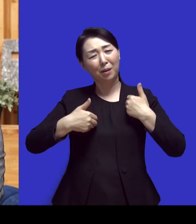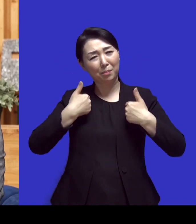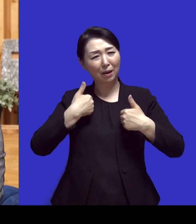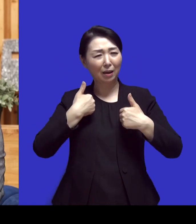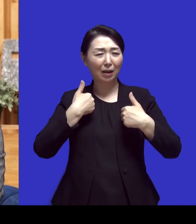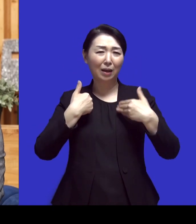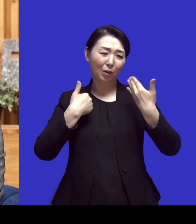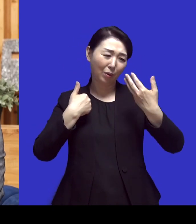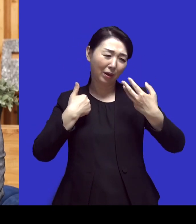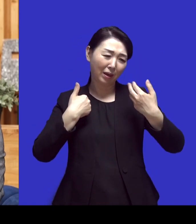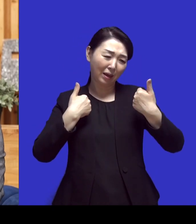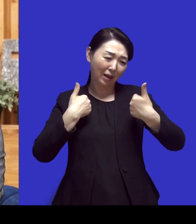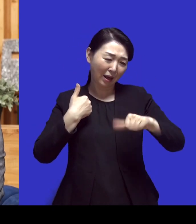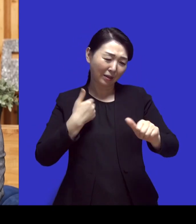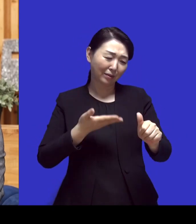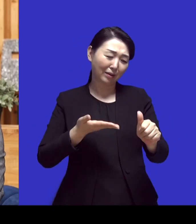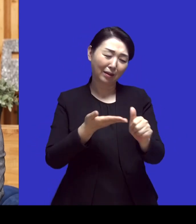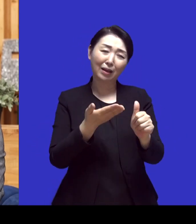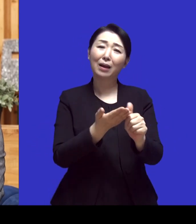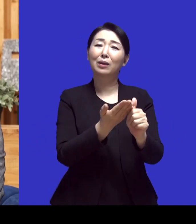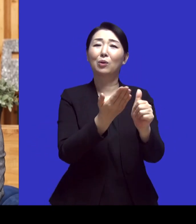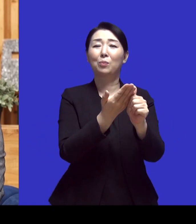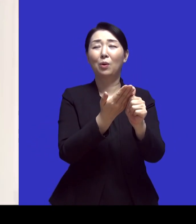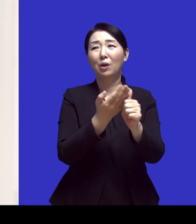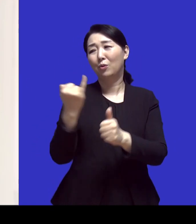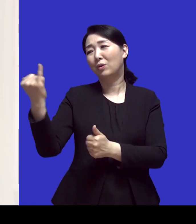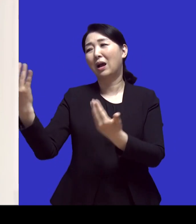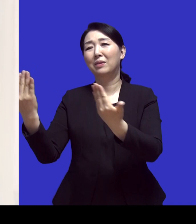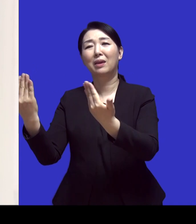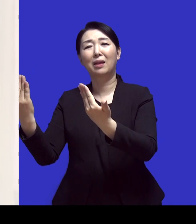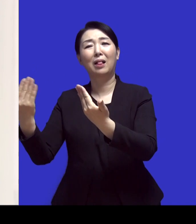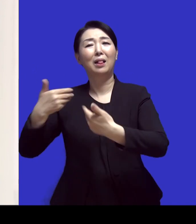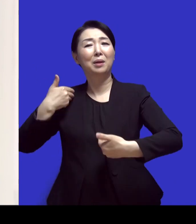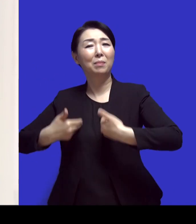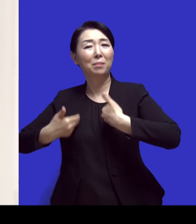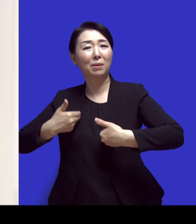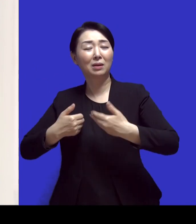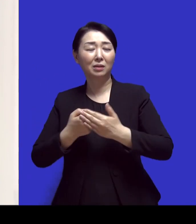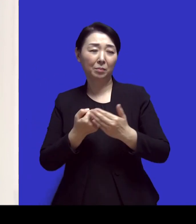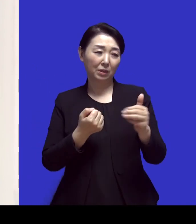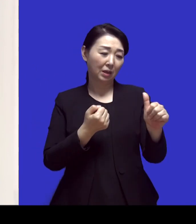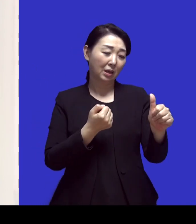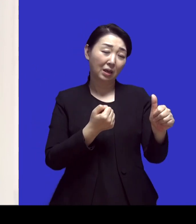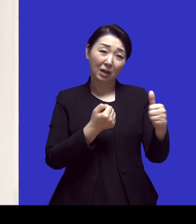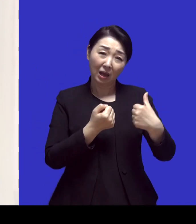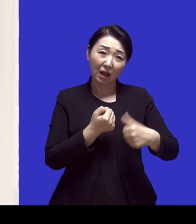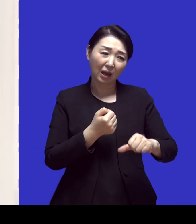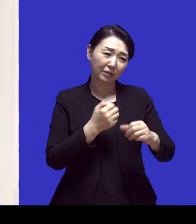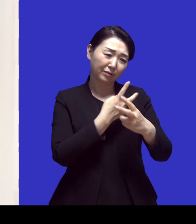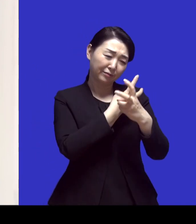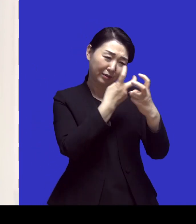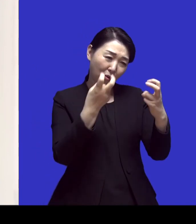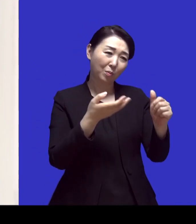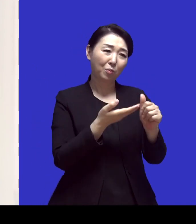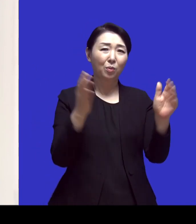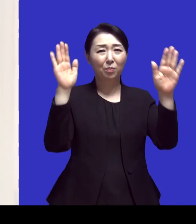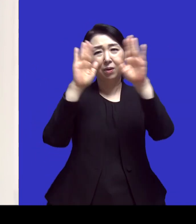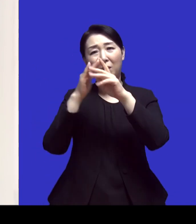낮에는 애들 챙기고 뭐 자기 일 하느라 정신 없고 애들 재워놓고 밤에 울고 뭐 이렇게 하다가